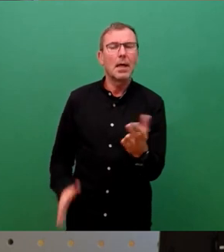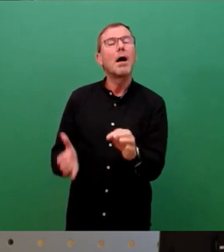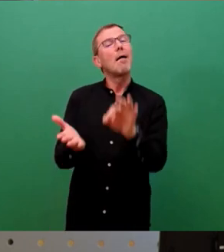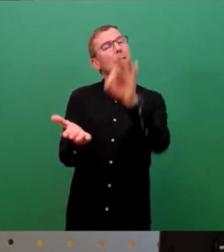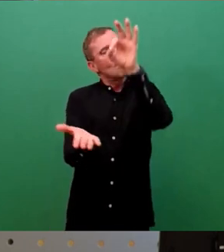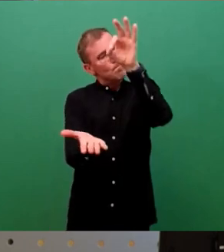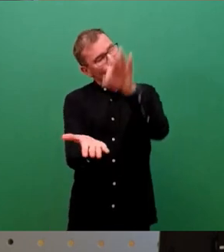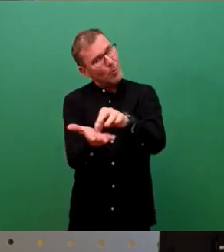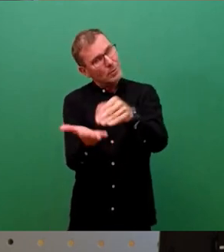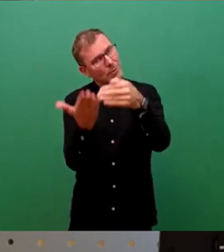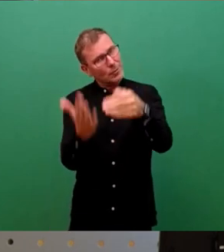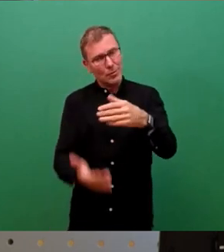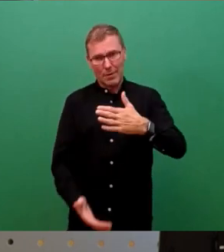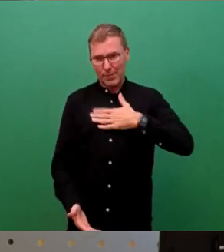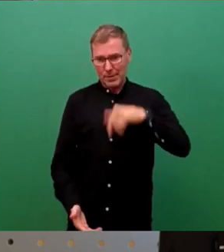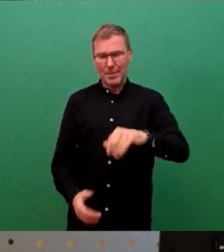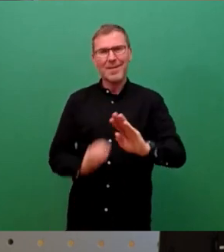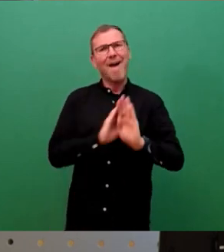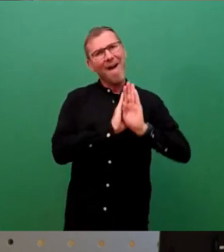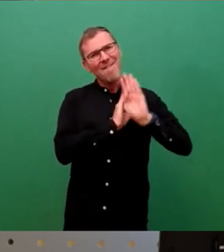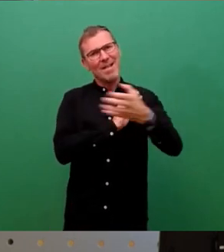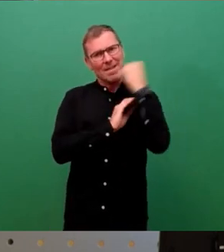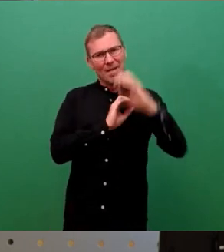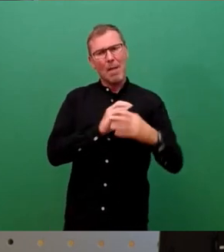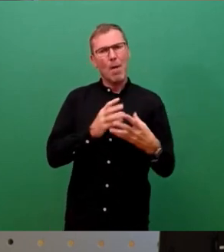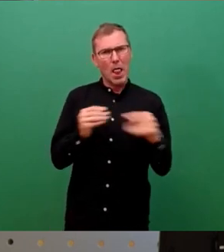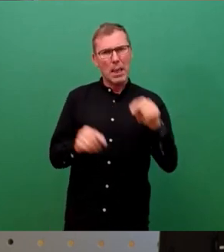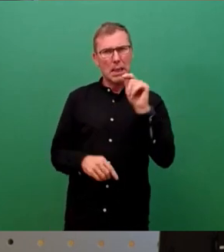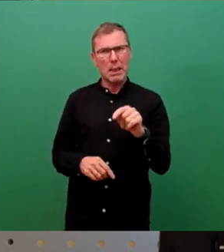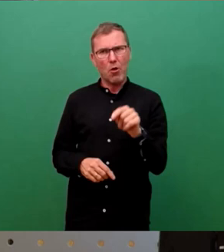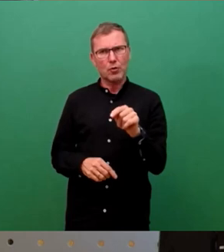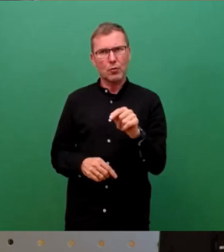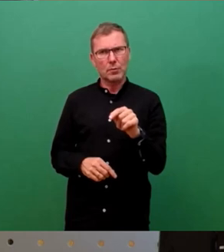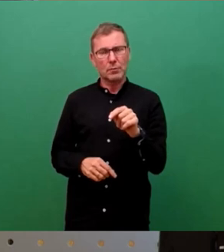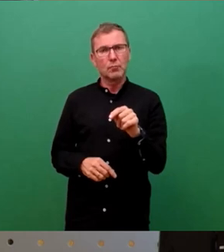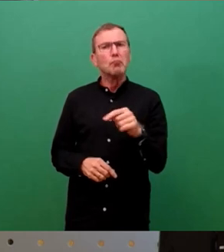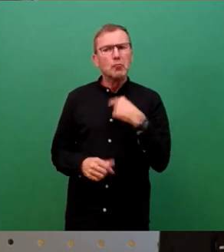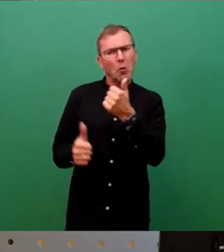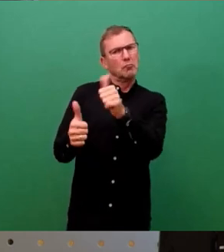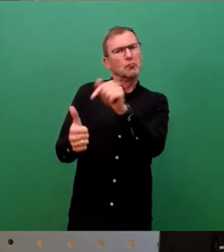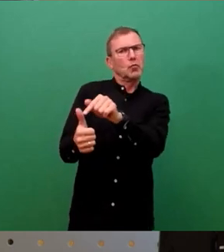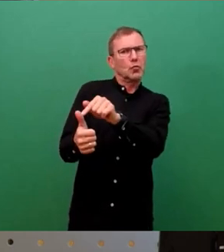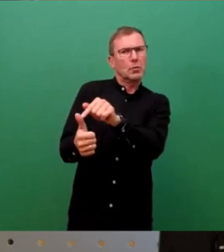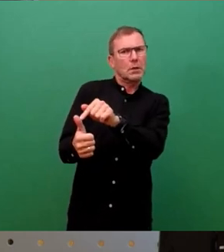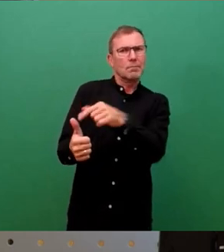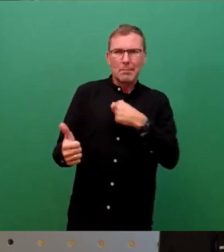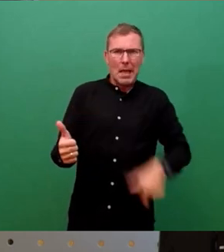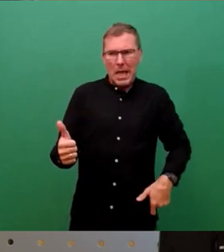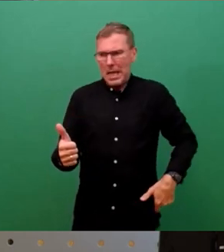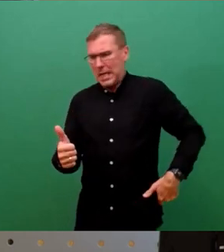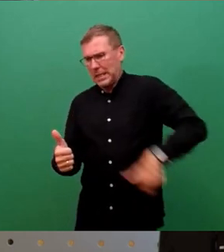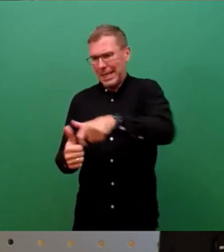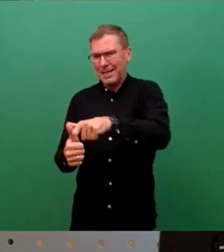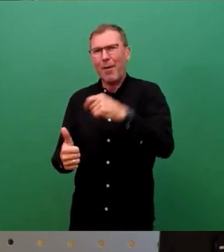dass wir hier eine Fernwärmelösung praktisch präferieren, mit unserem Geld, was wir anders einsetzen